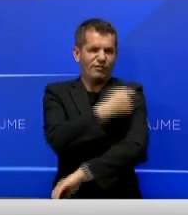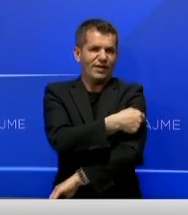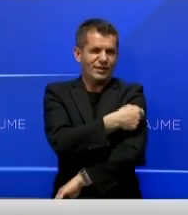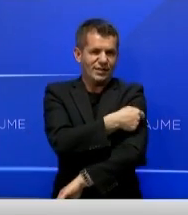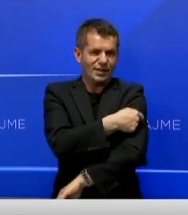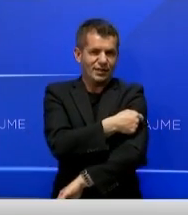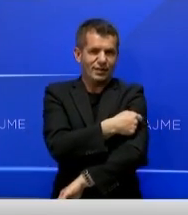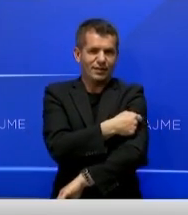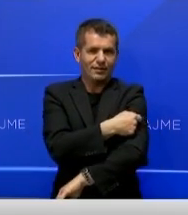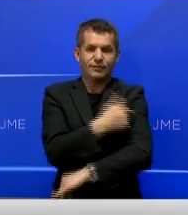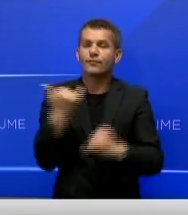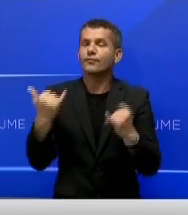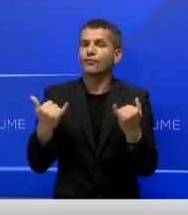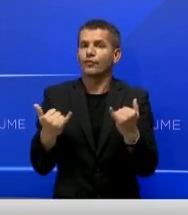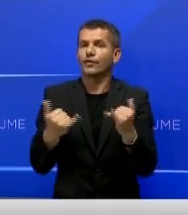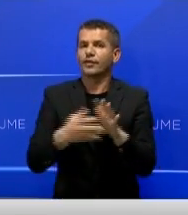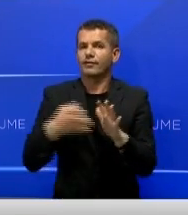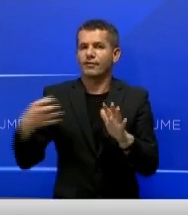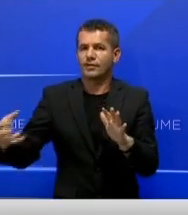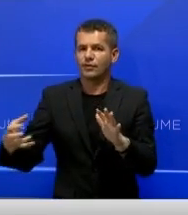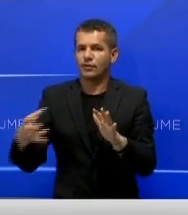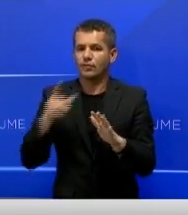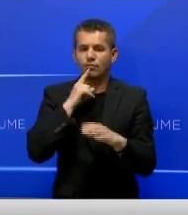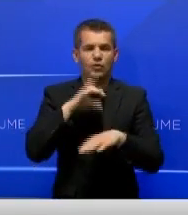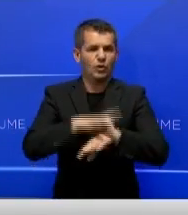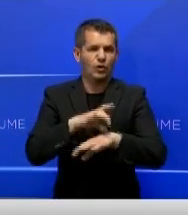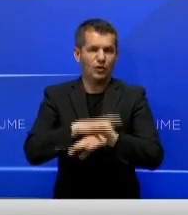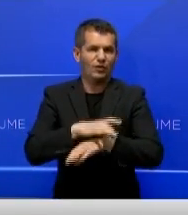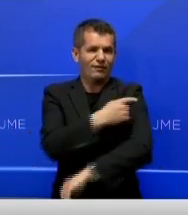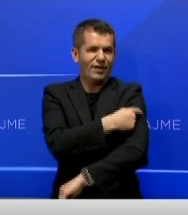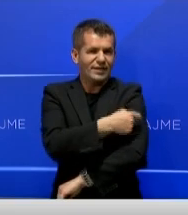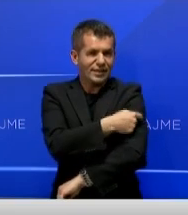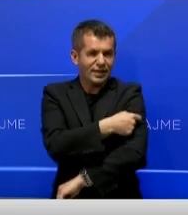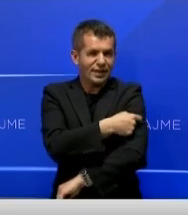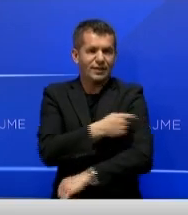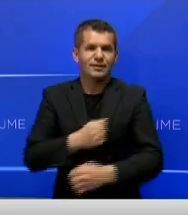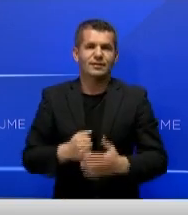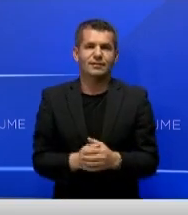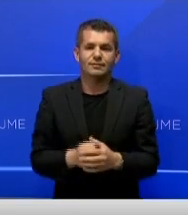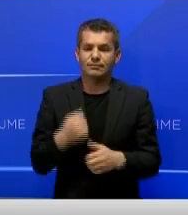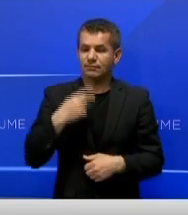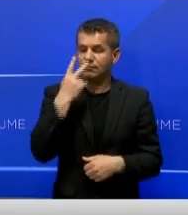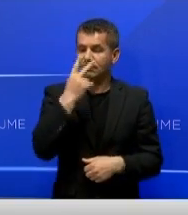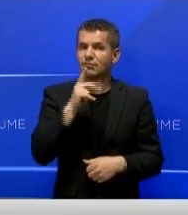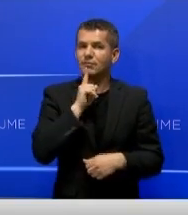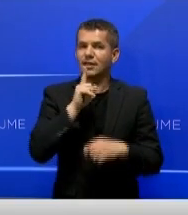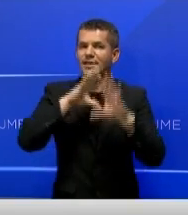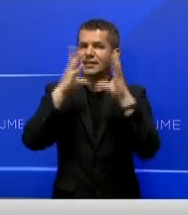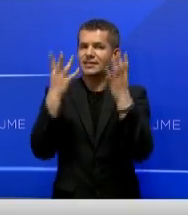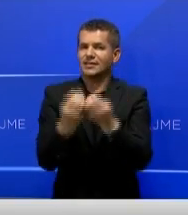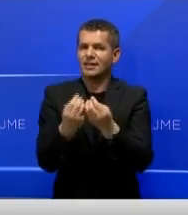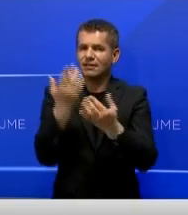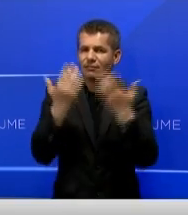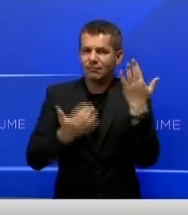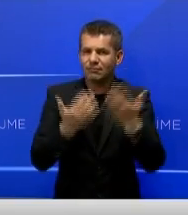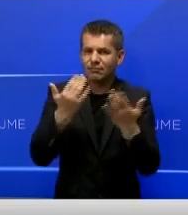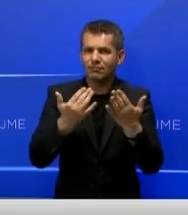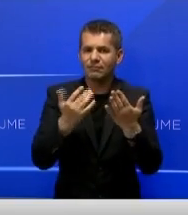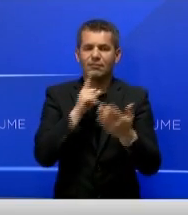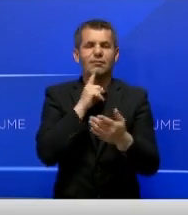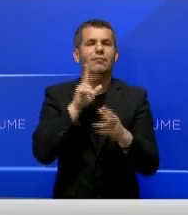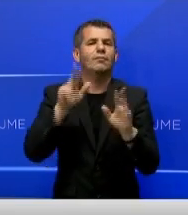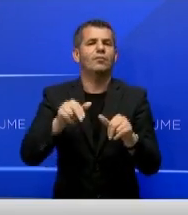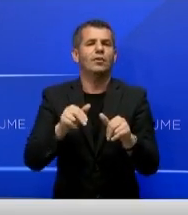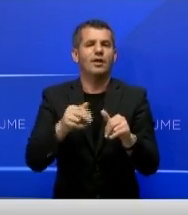edhe sot kemi vazhduar po ashtu me personelin shëndetësor, ndërsa nëse referomi e statistikave totale, dhe nësot kemi kaluar